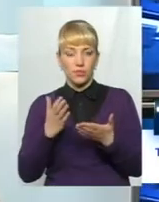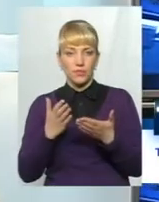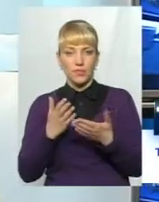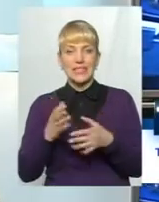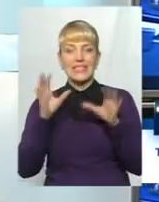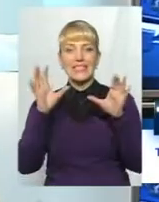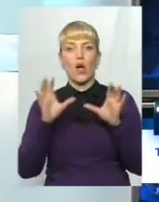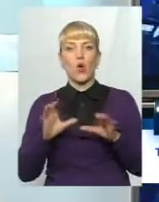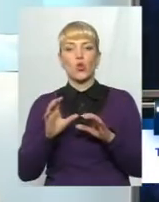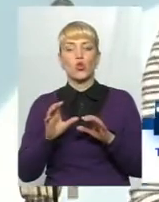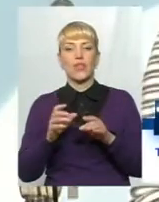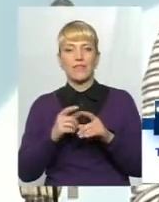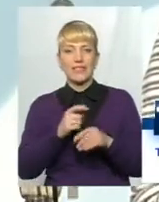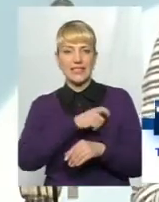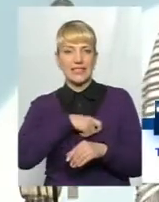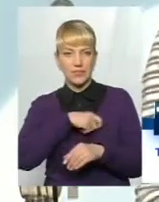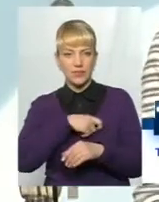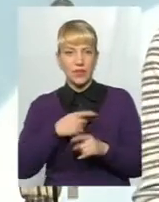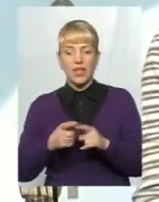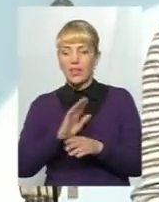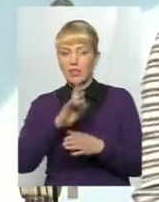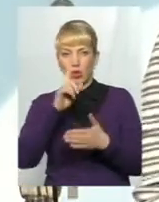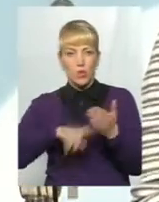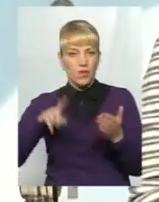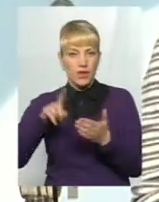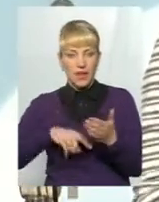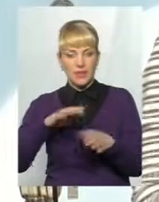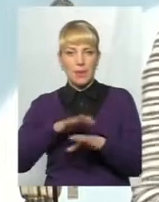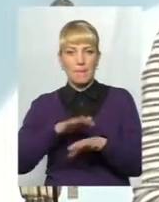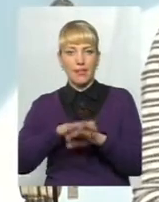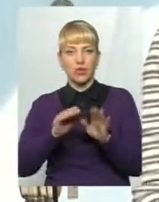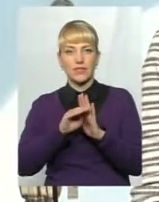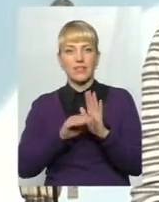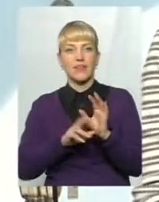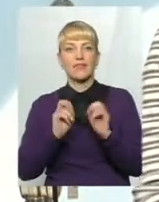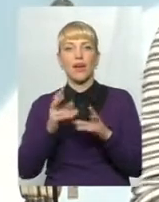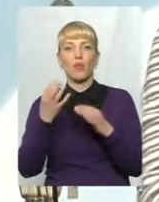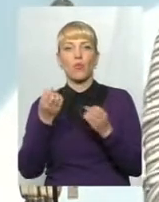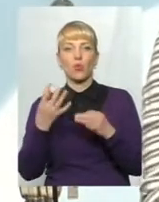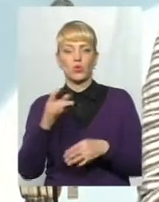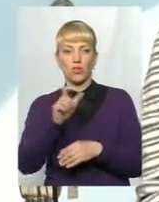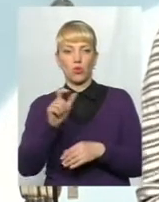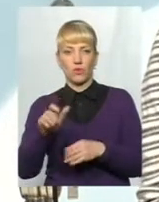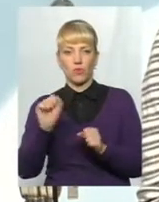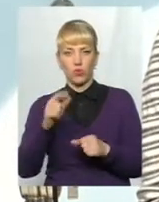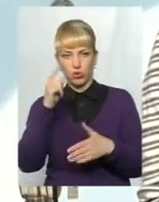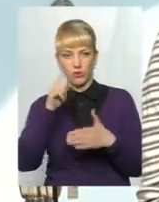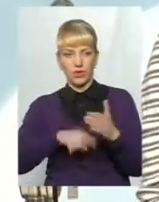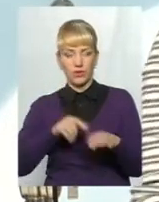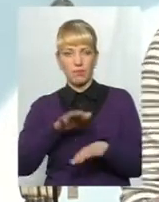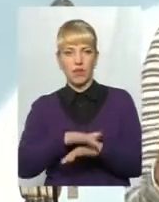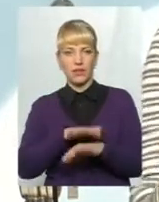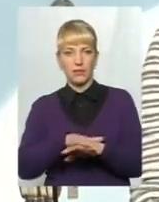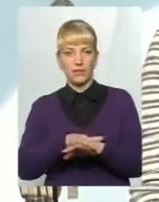Якщо законодавці, законотворці не довіряють банківській системі, то як тоді простий громадянин може довіряти банківській